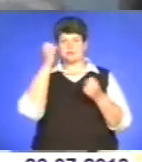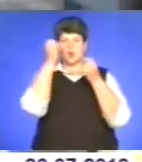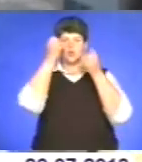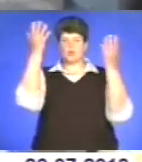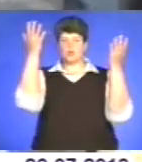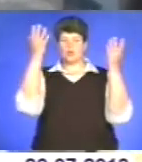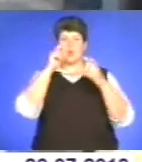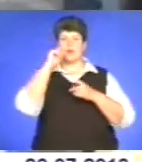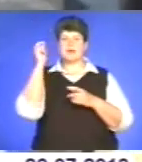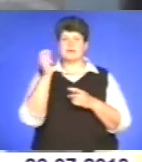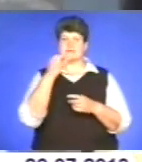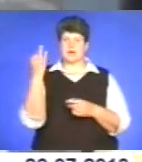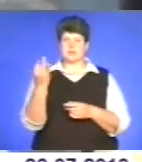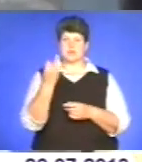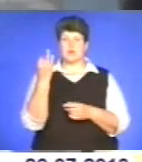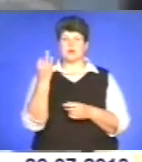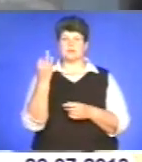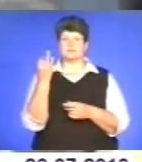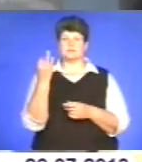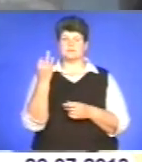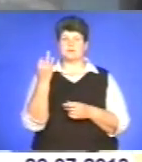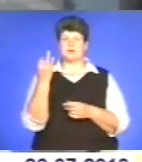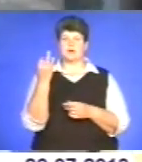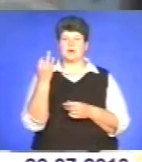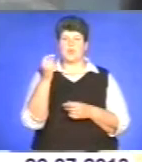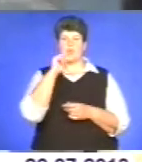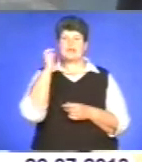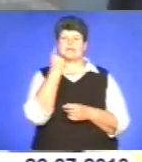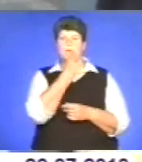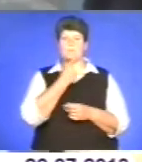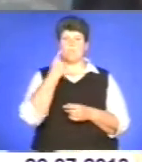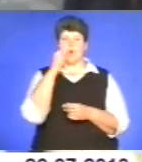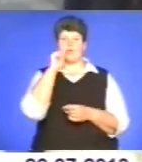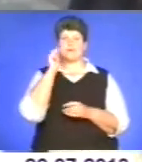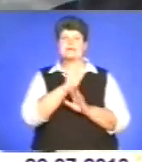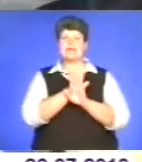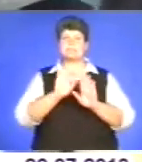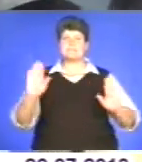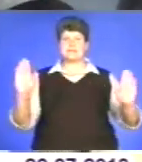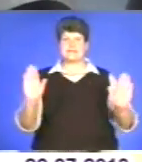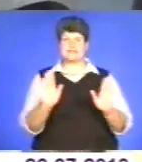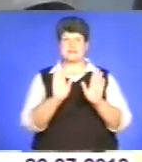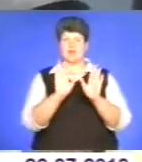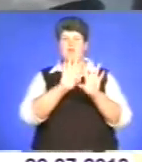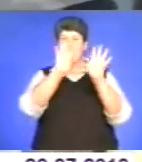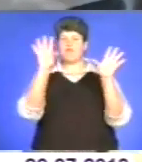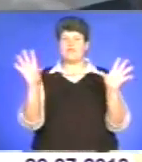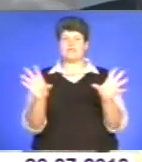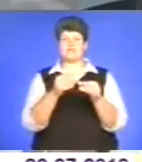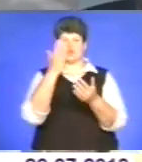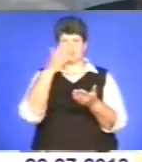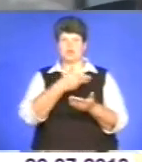українська історія, українська мова, українська пісня – все, що ми